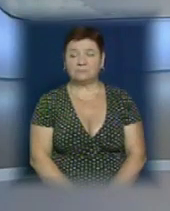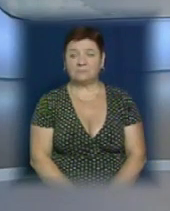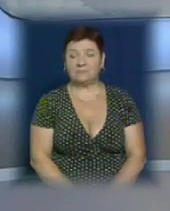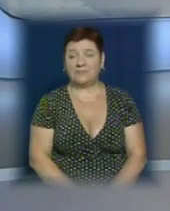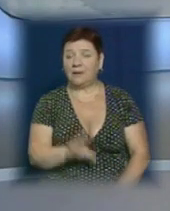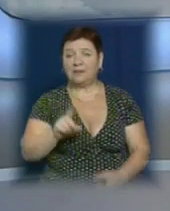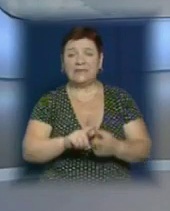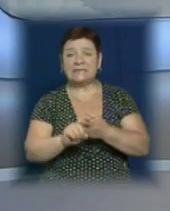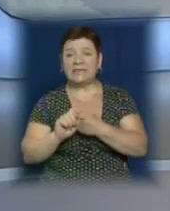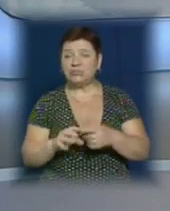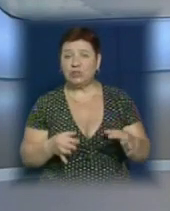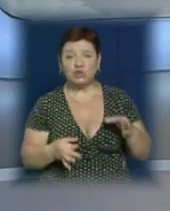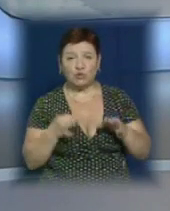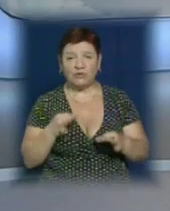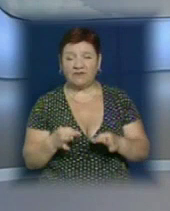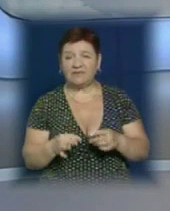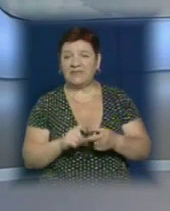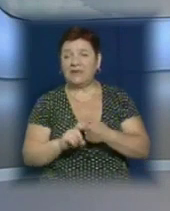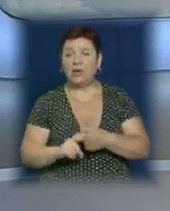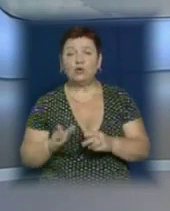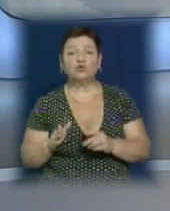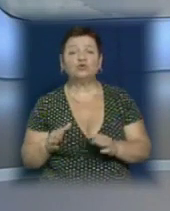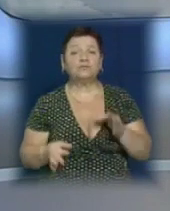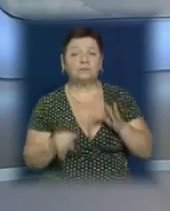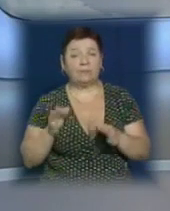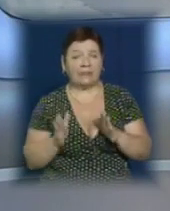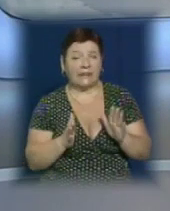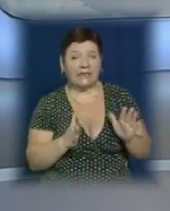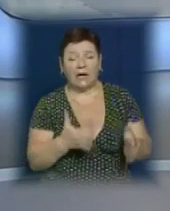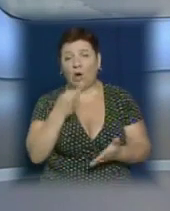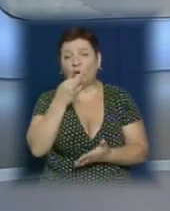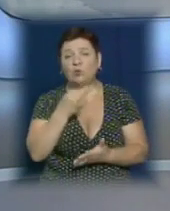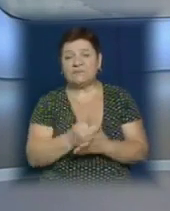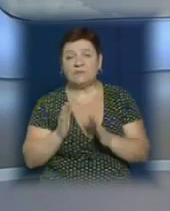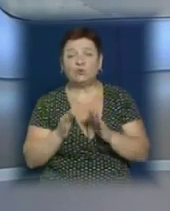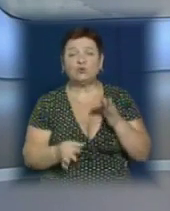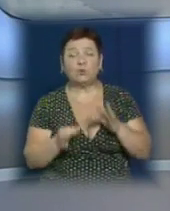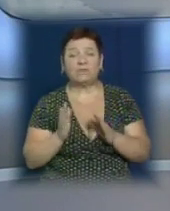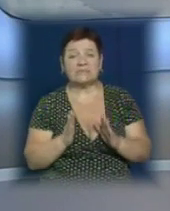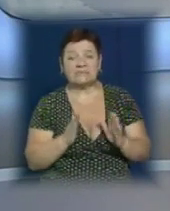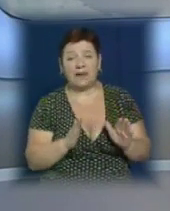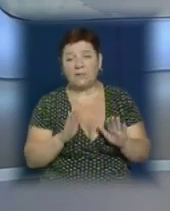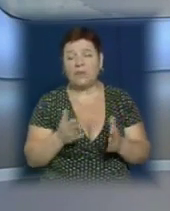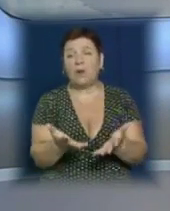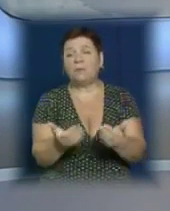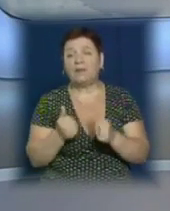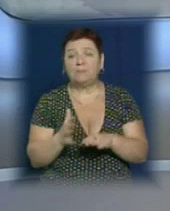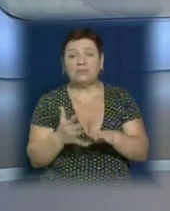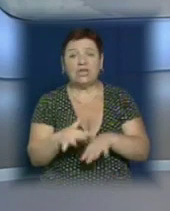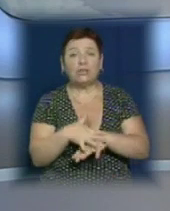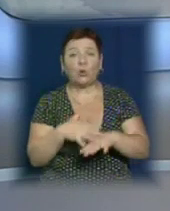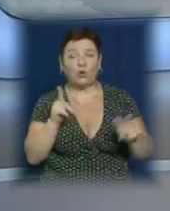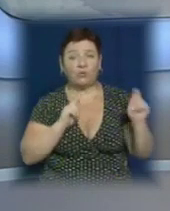Незалежність суддів, незалежність судової системи. Досвід європейських судових систем переймали українські колеги на міжнародні